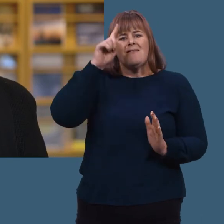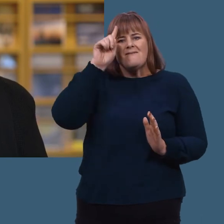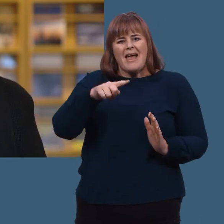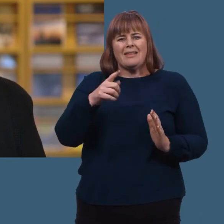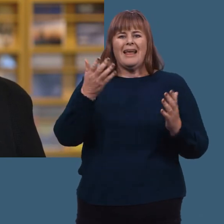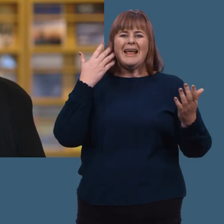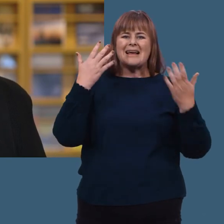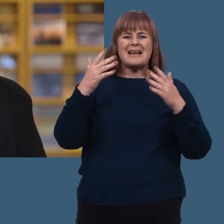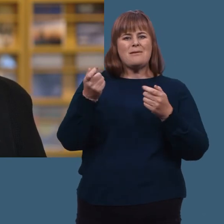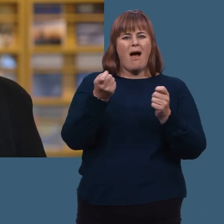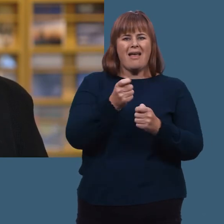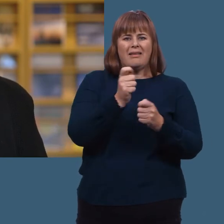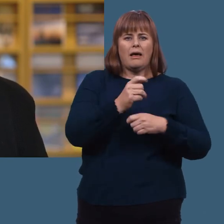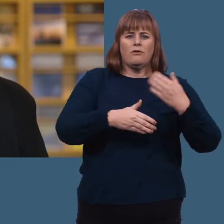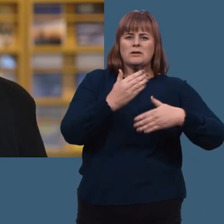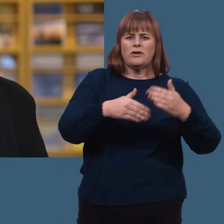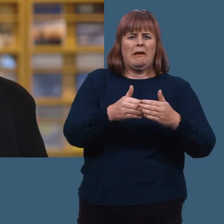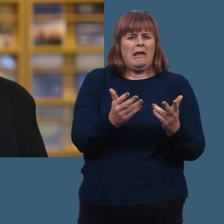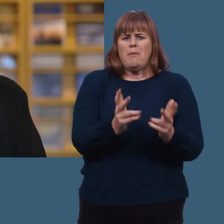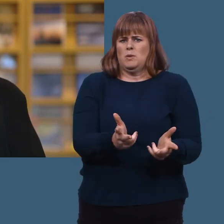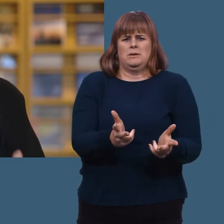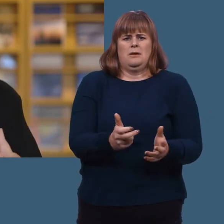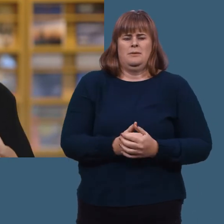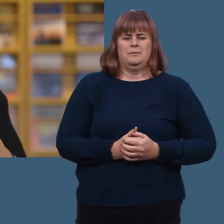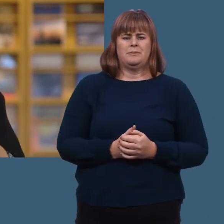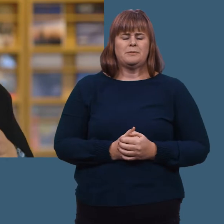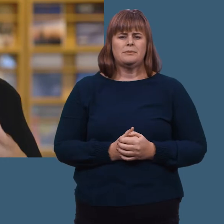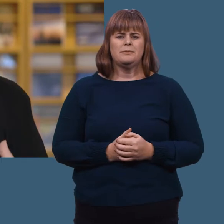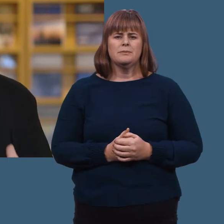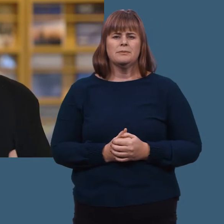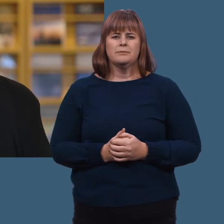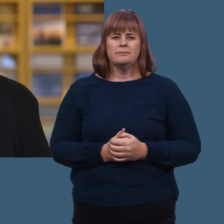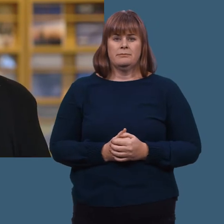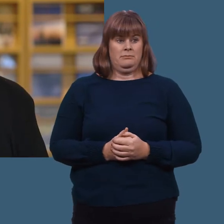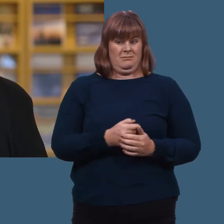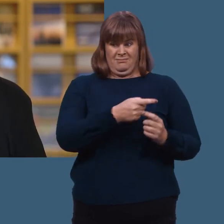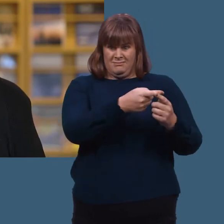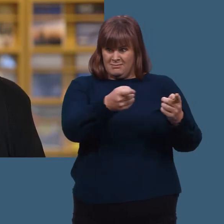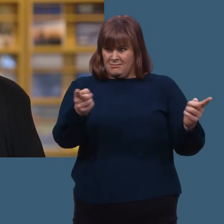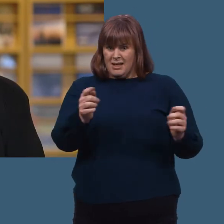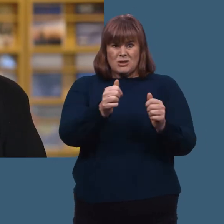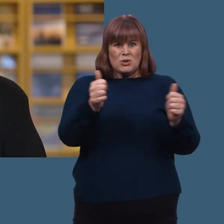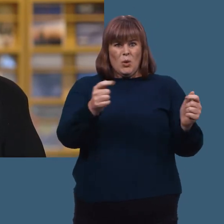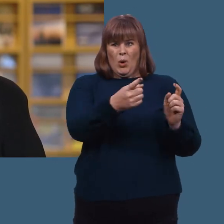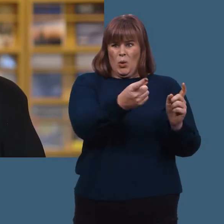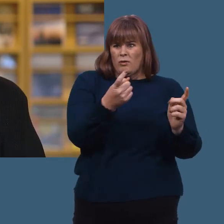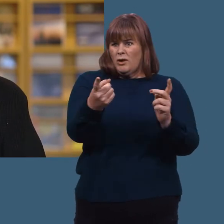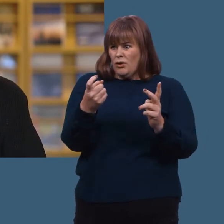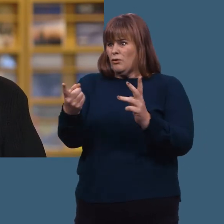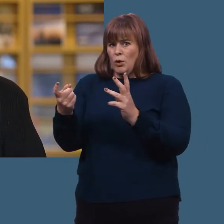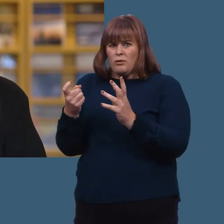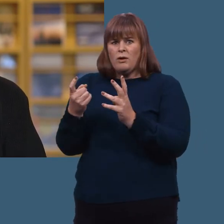at klimaendringene ikke har tatt pause. For å møte alle disse store utfordringene i verden,